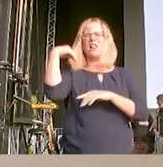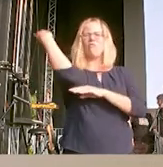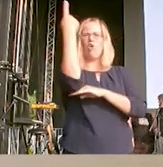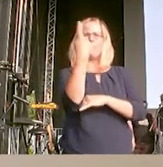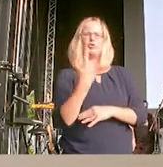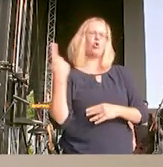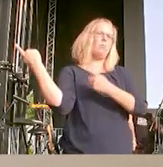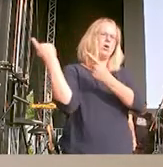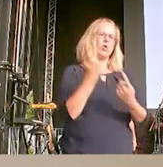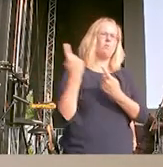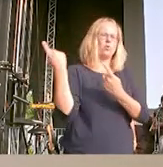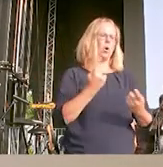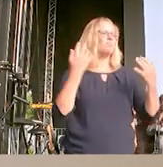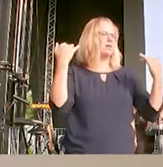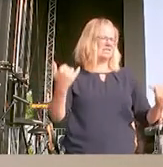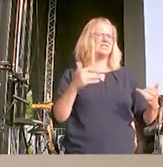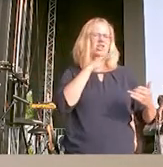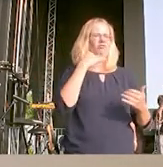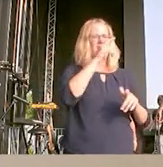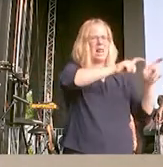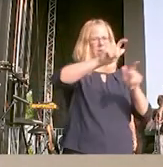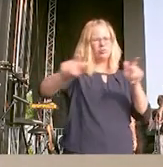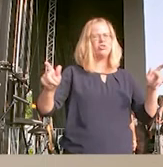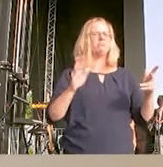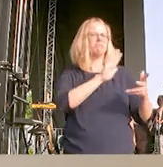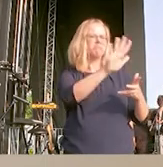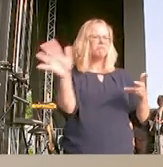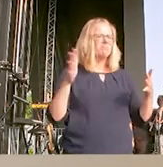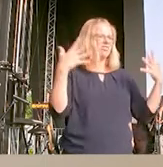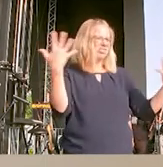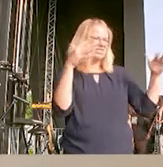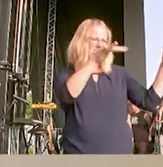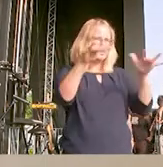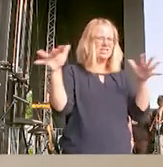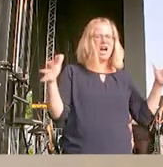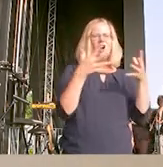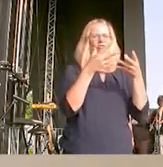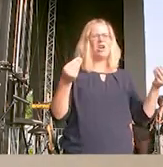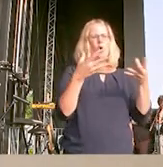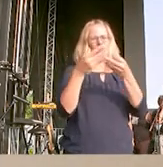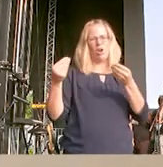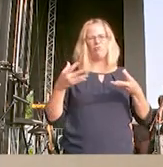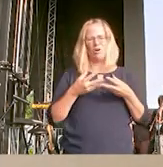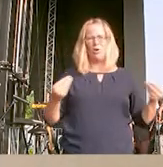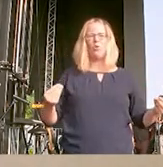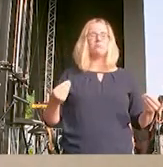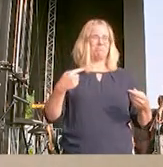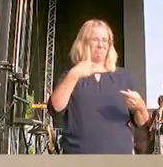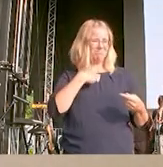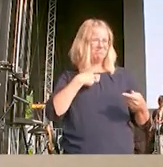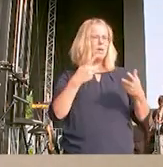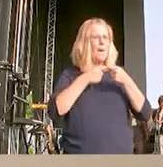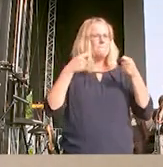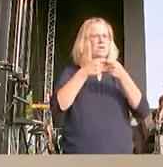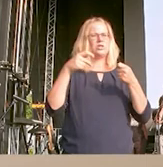Menschen verloren ihr gesamtes Habe und Gut. Wir vom Bündnis Pödelwitz bleibt und das deutschlandweite Bündnis